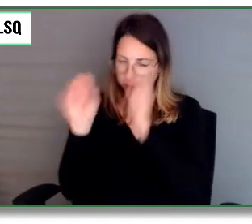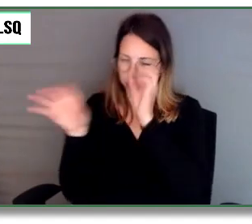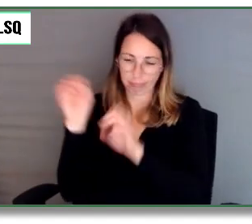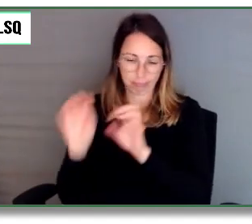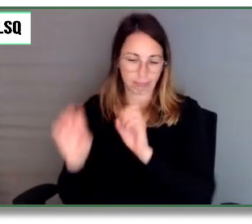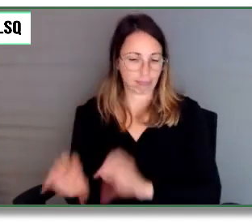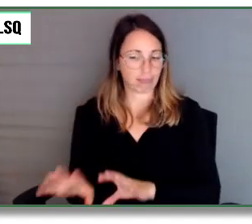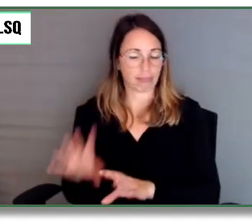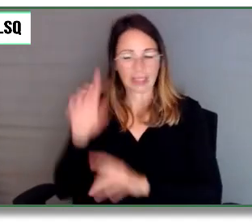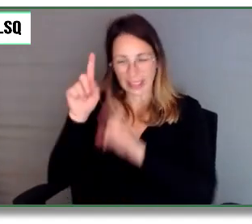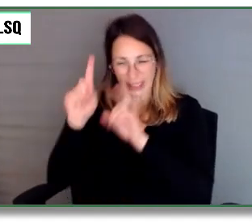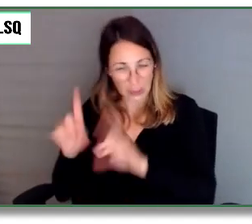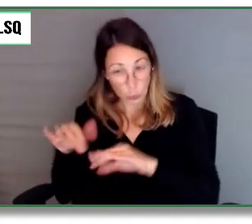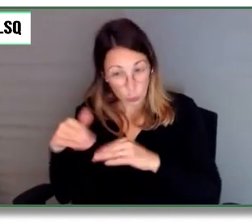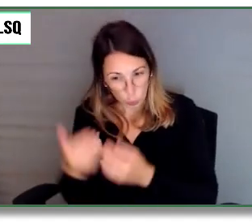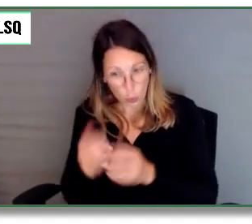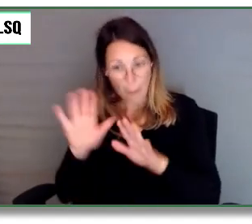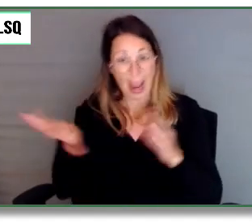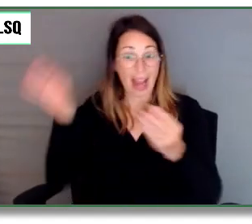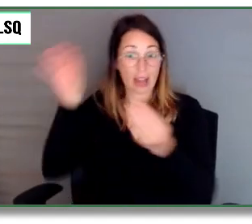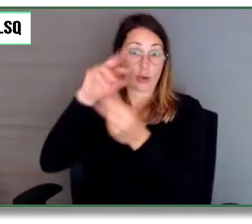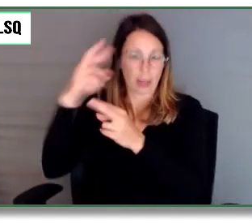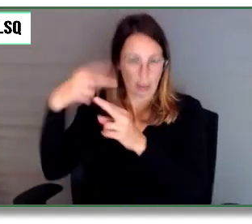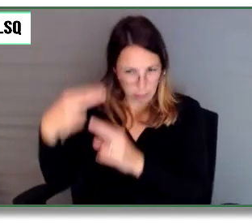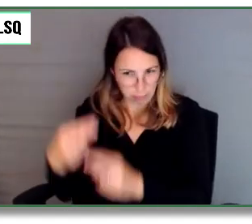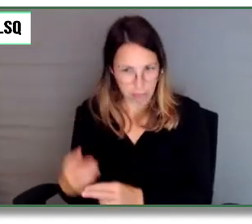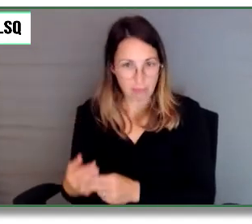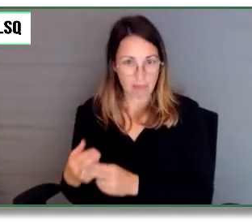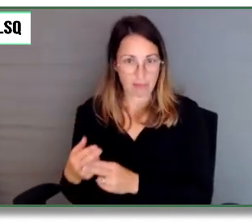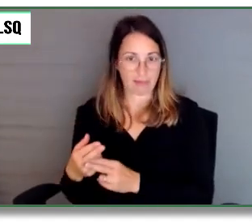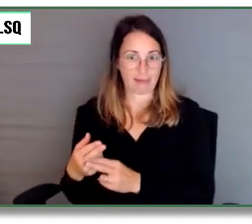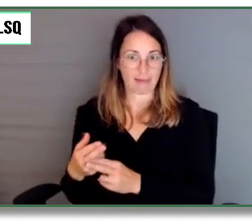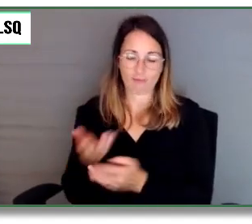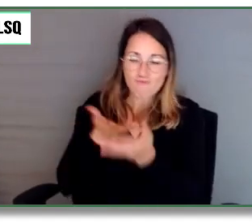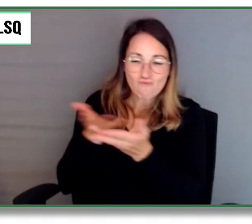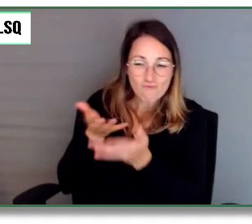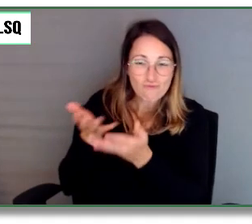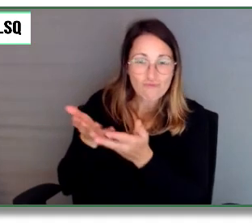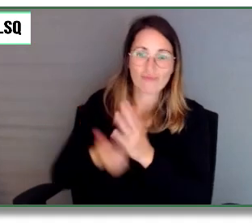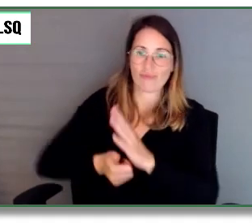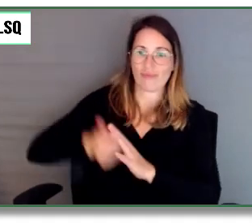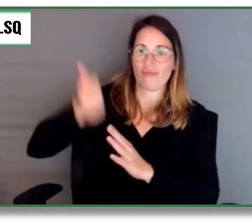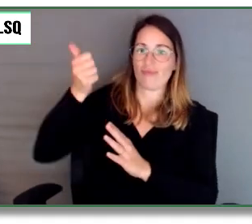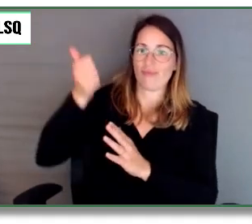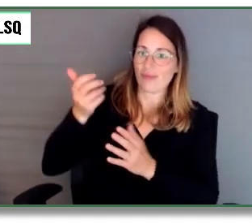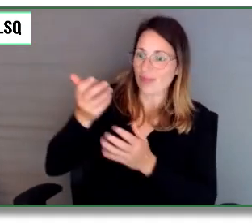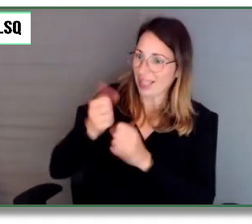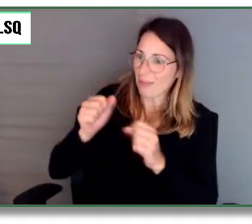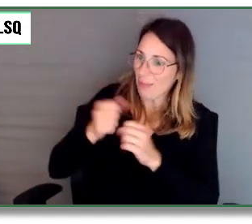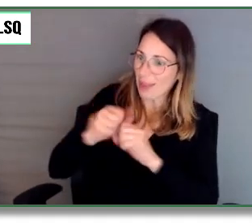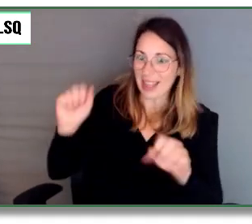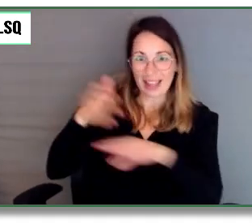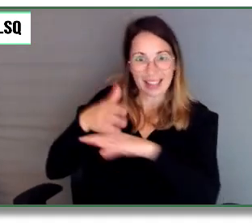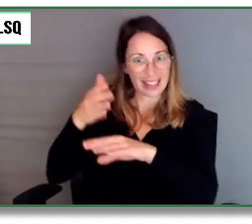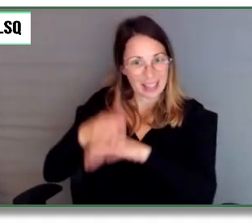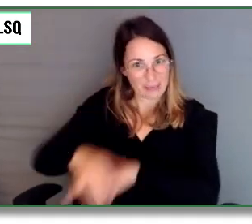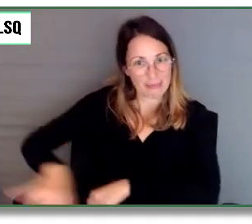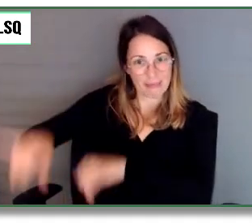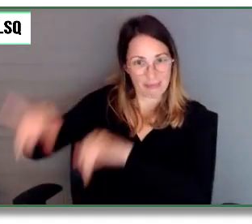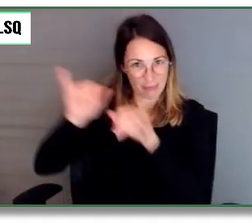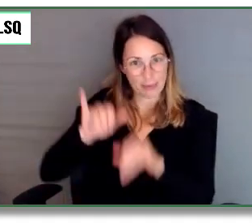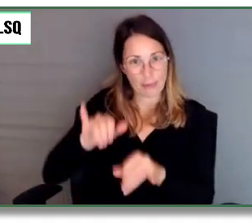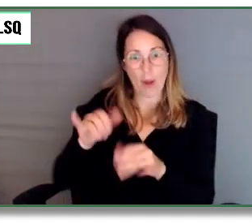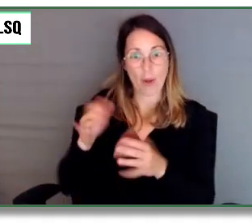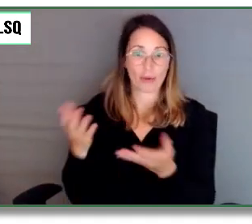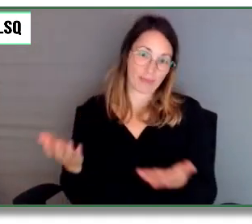donc rendre cela plus disponible et plus accessible à tous de cette manière car nous avons des contraintes de